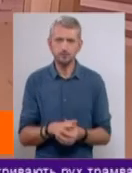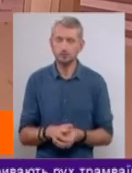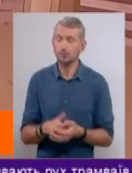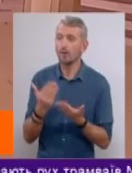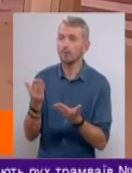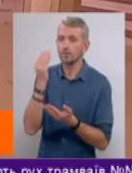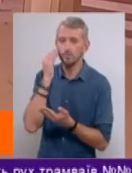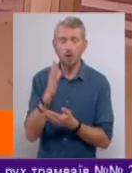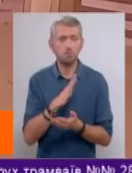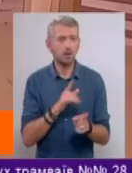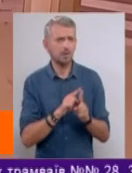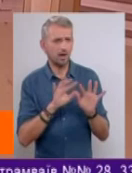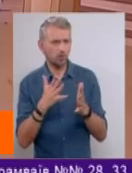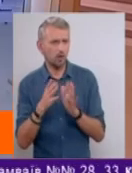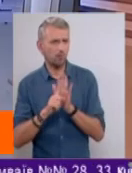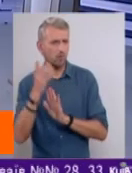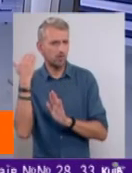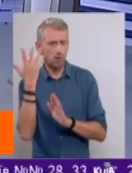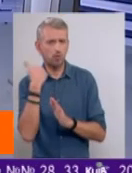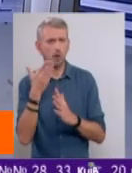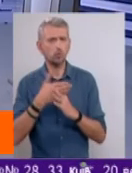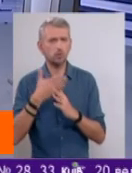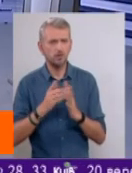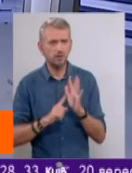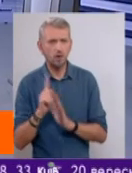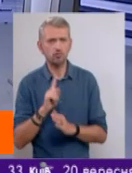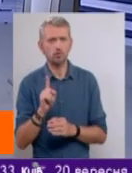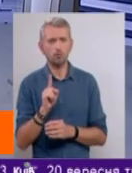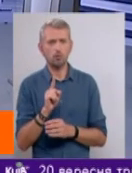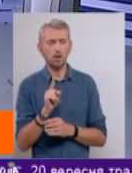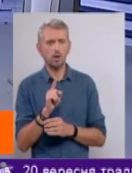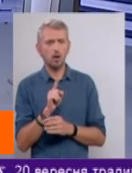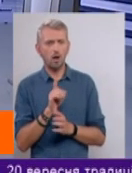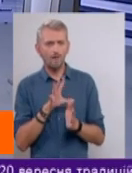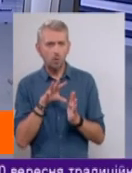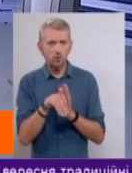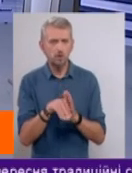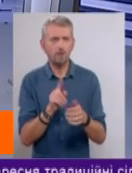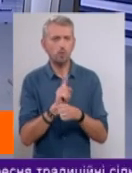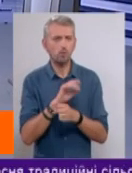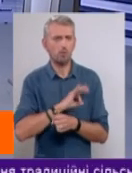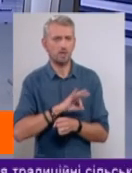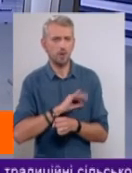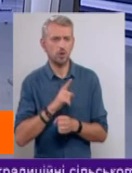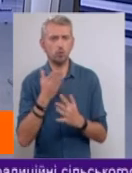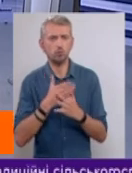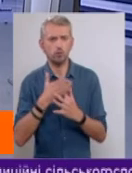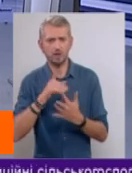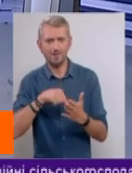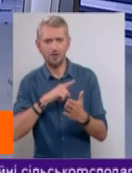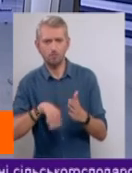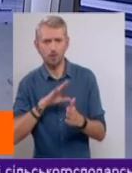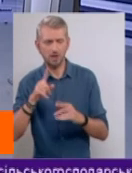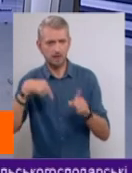тепер ваша точка зору. така історія, почав, коли субсидії почали, тобто, щоб вложитися в норму потреблення, щоб субсидії не відмінили